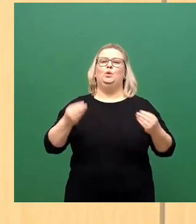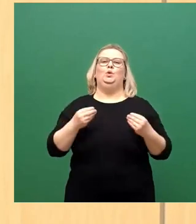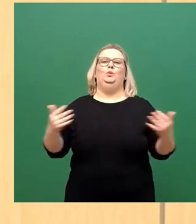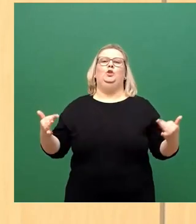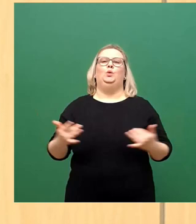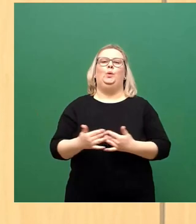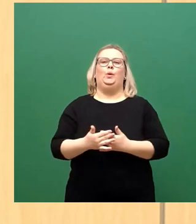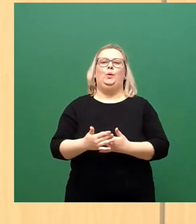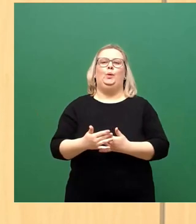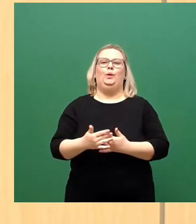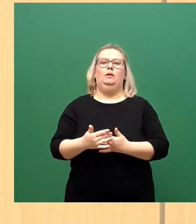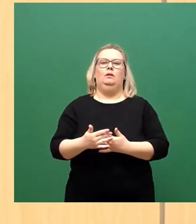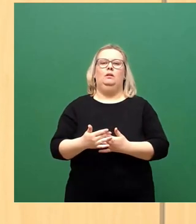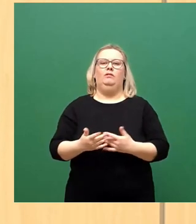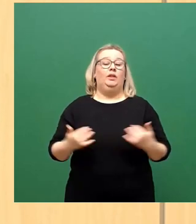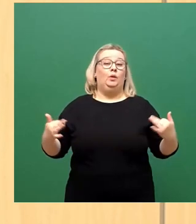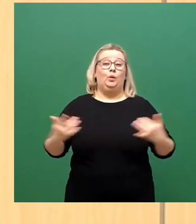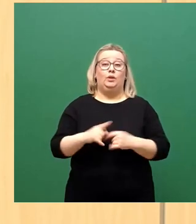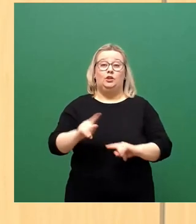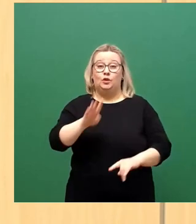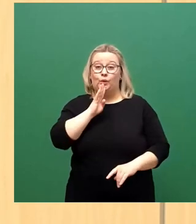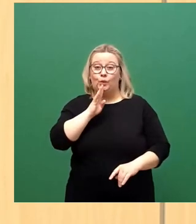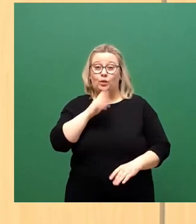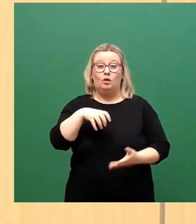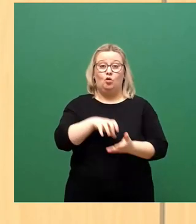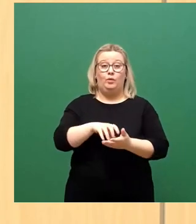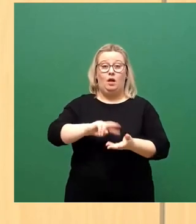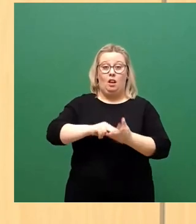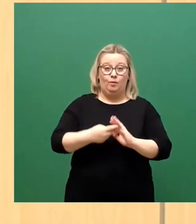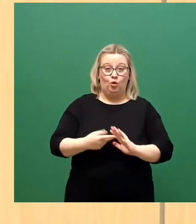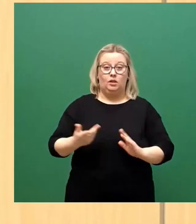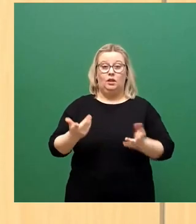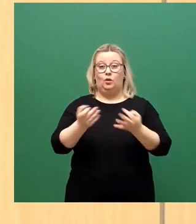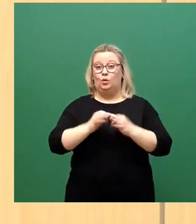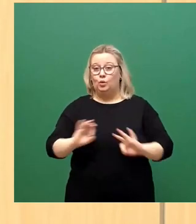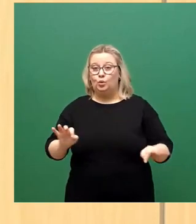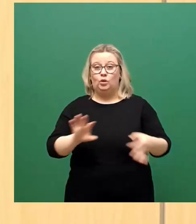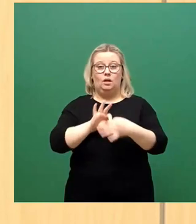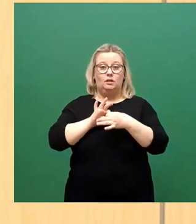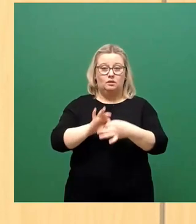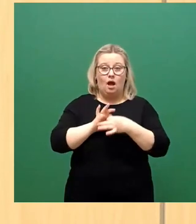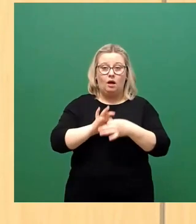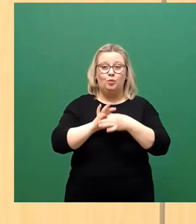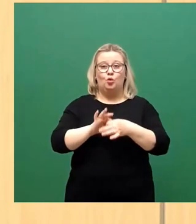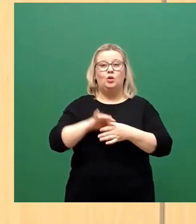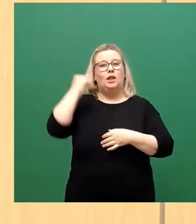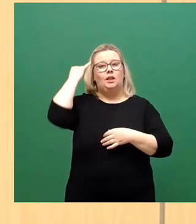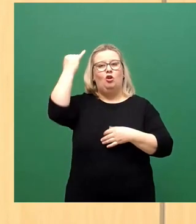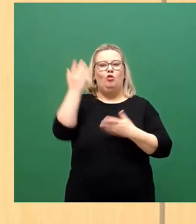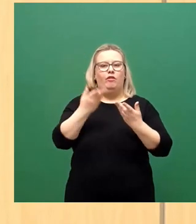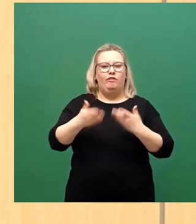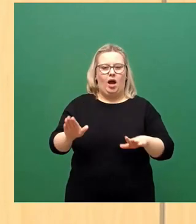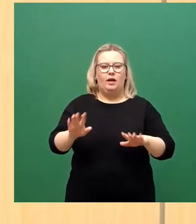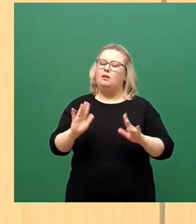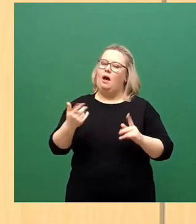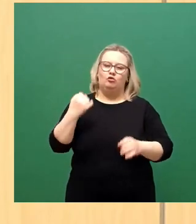Grünen eben nicht ausreichend, Kommunalpolitik zu machen, also gute, sachbezogene, ideologiefreie Politik. Es muss wie immer die